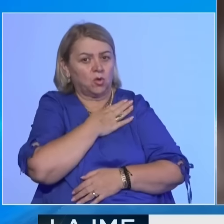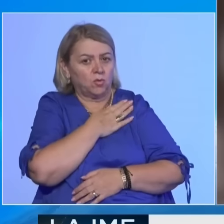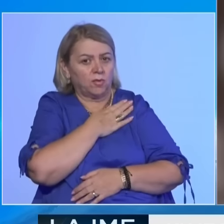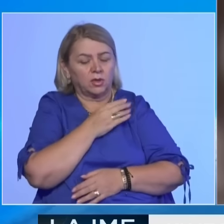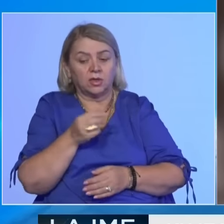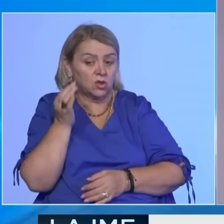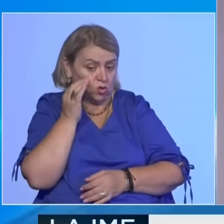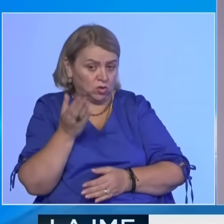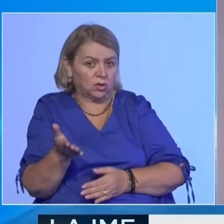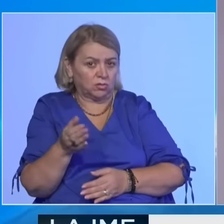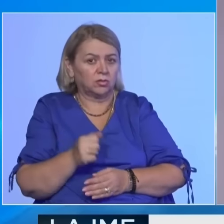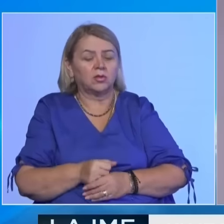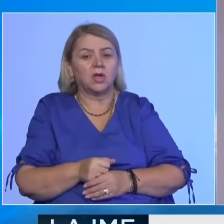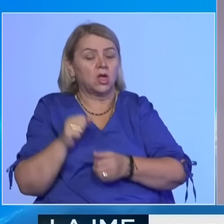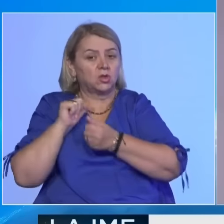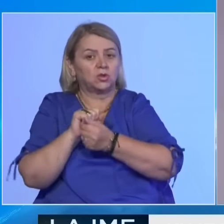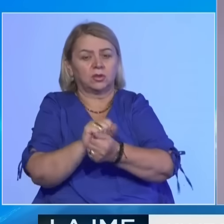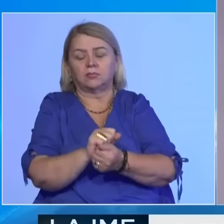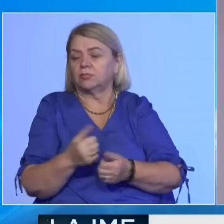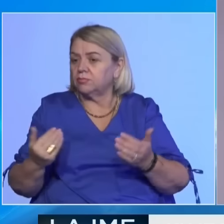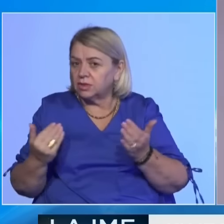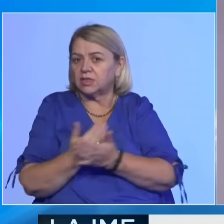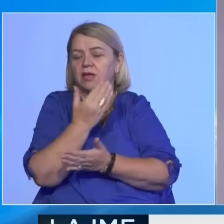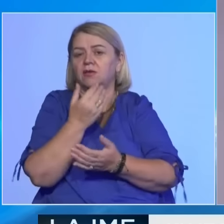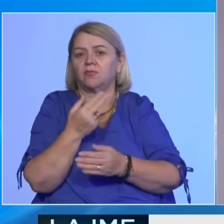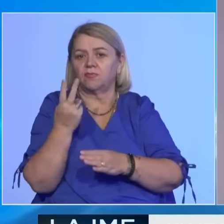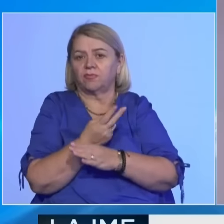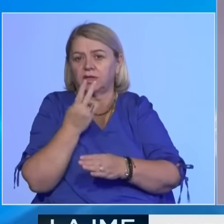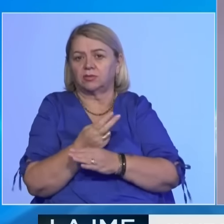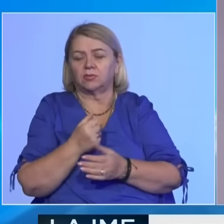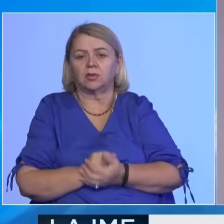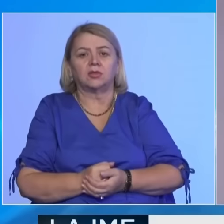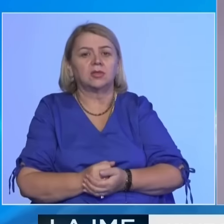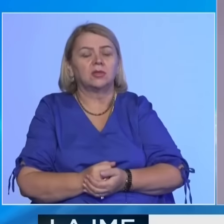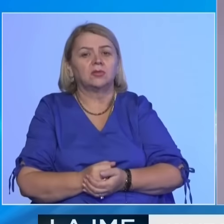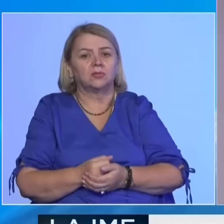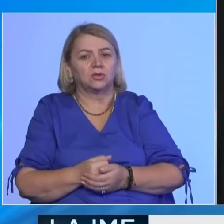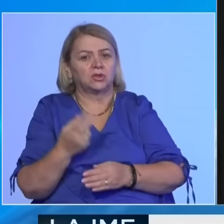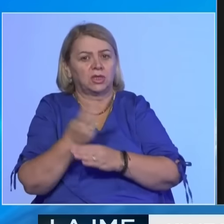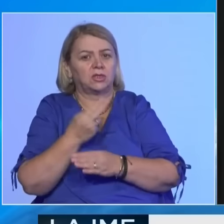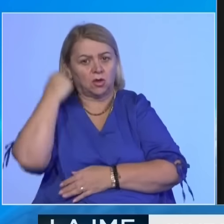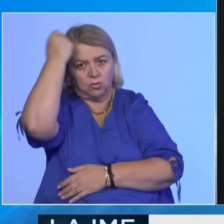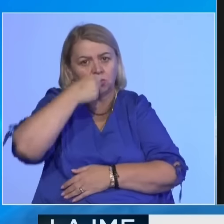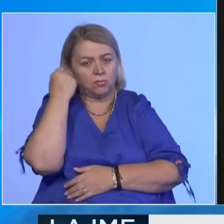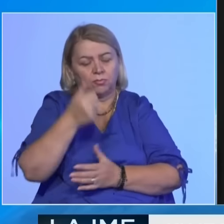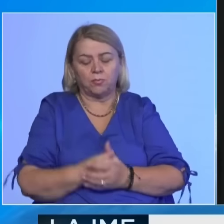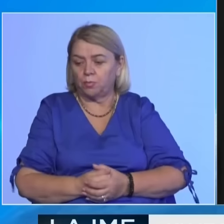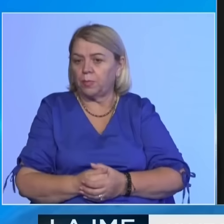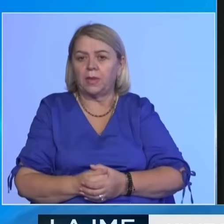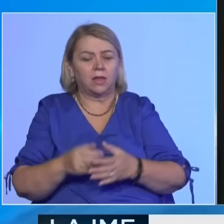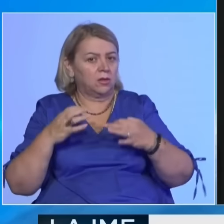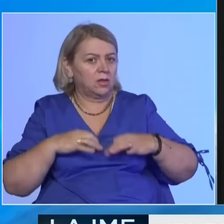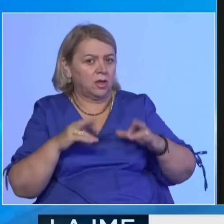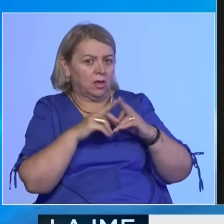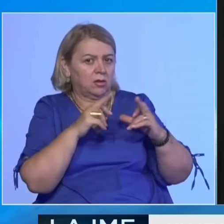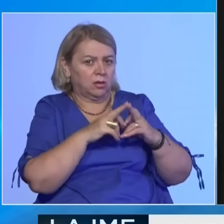kjo dit ka hyrë në historin më trejt vendit si dit e vënjësë themeleve të shtetit e Kosovës. Edhe kryetaria